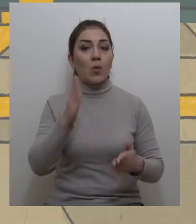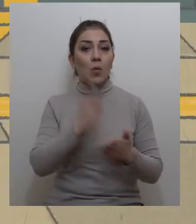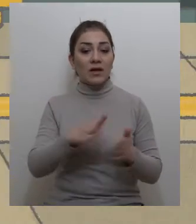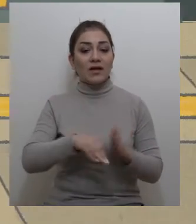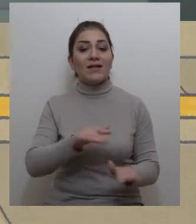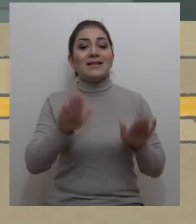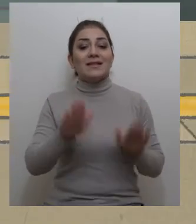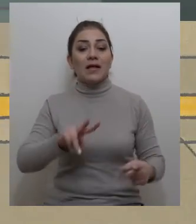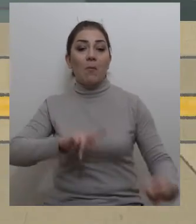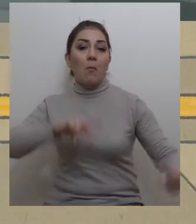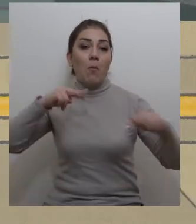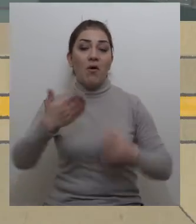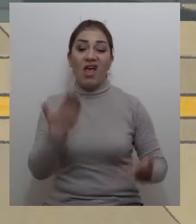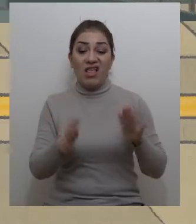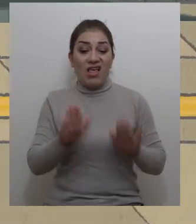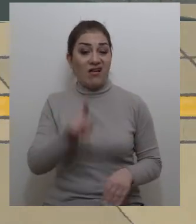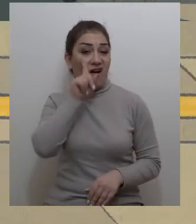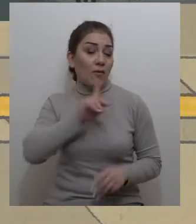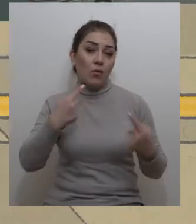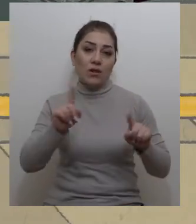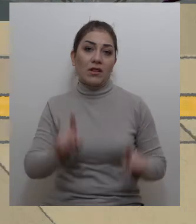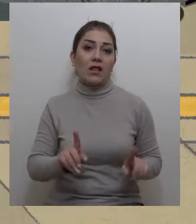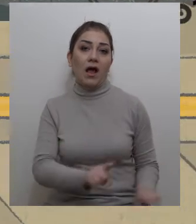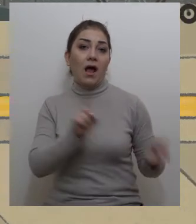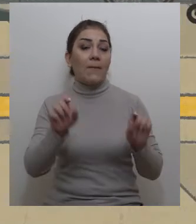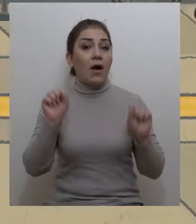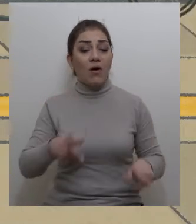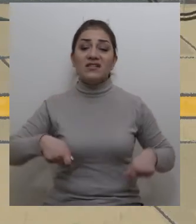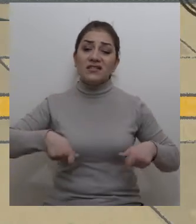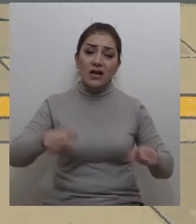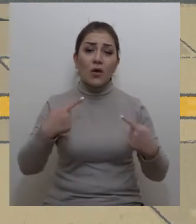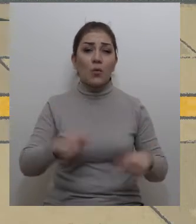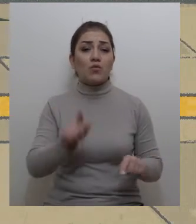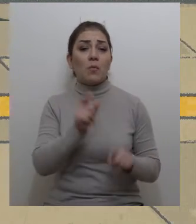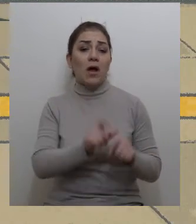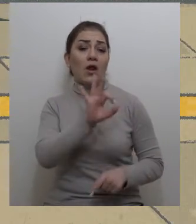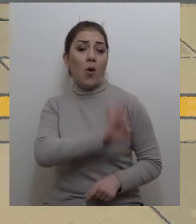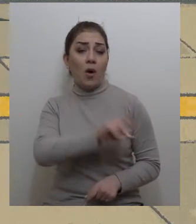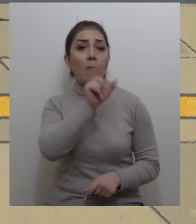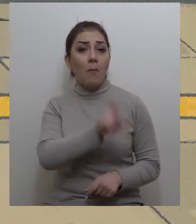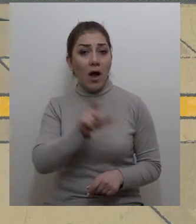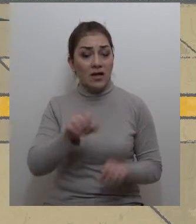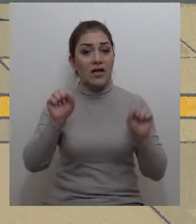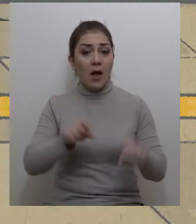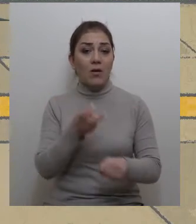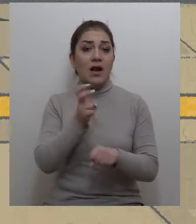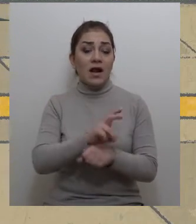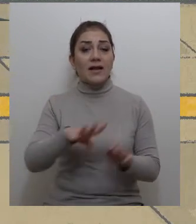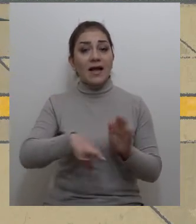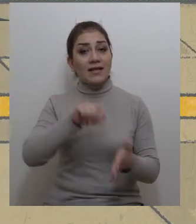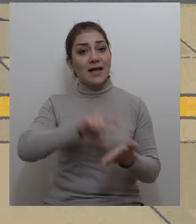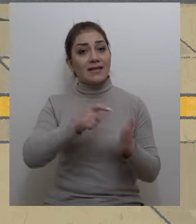տեղամասը, եթե այն իրեն հարմար չէ։ Սայլակ կամ այլ սարկեր ոգտագործող կաղաքացիները կկարողանան մութկ գործել